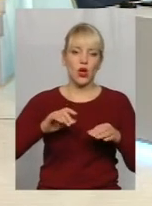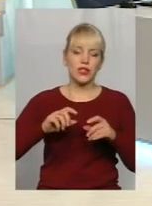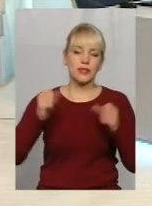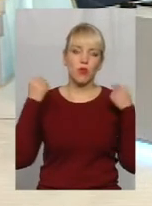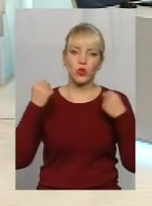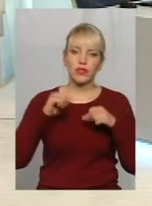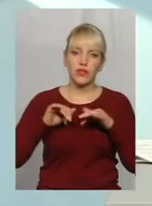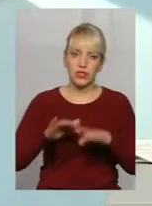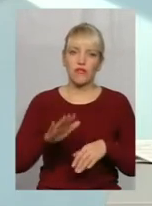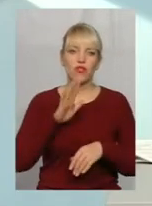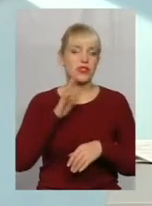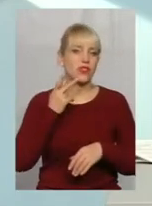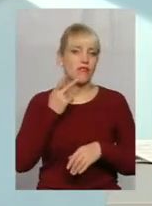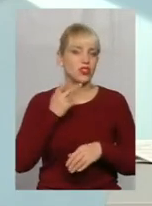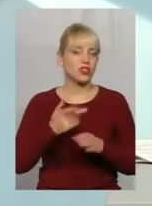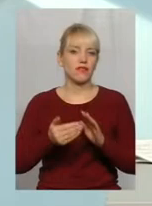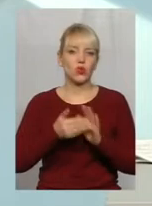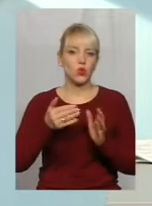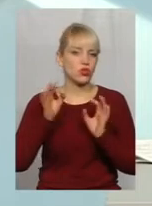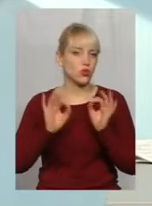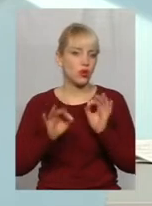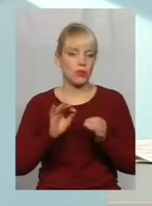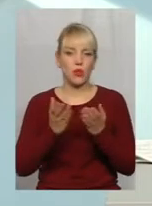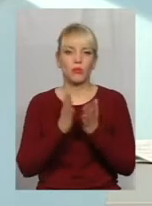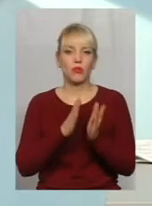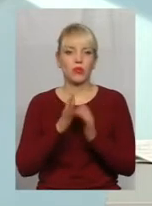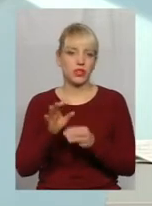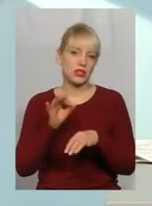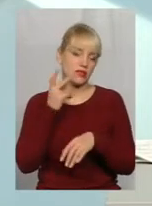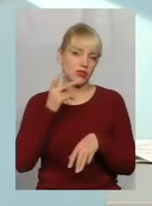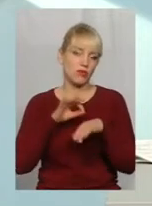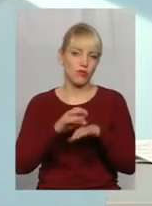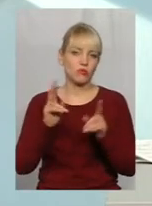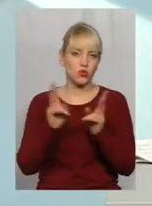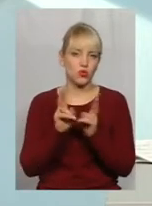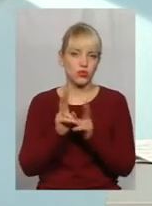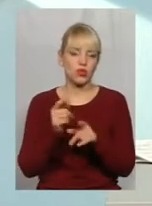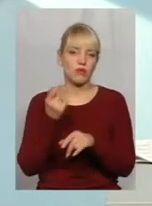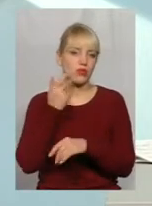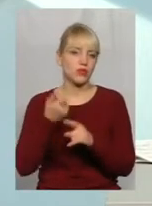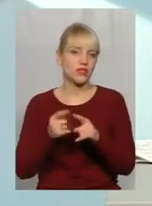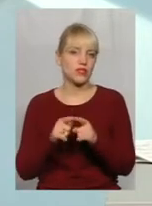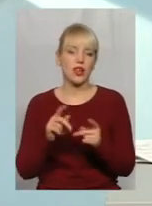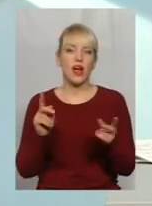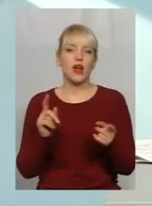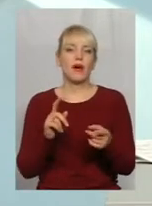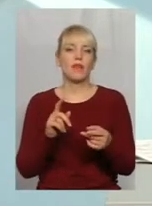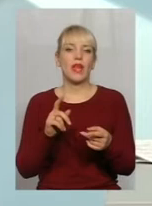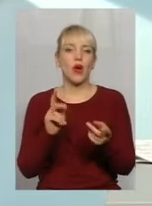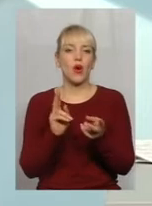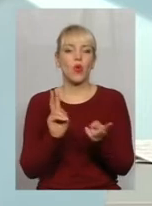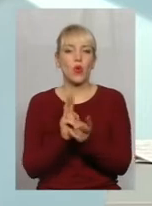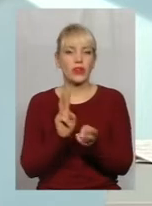вона завжди нормально відгукується, в бібліотеках і проводимо зустрічі. І постійно ці контакти в нас мають місце.